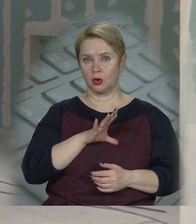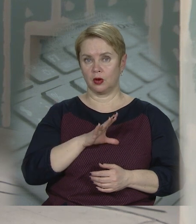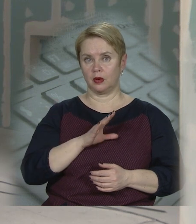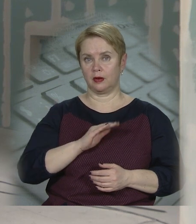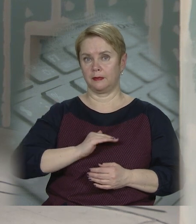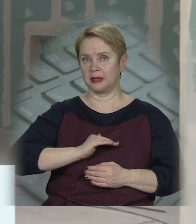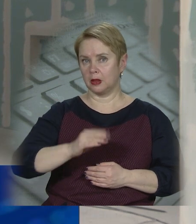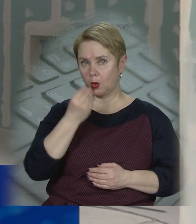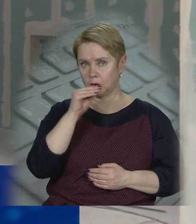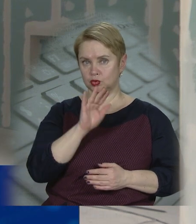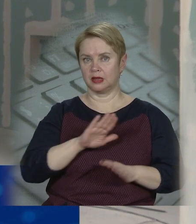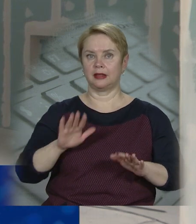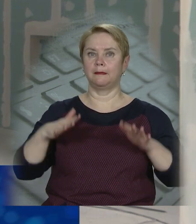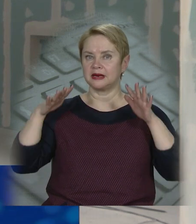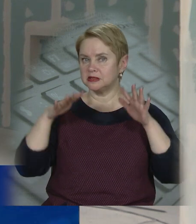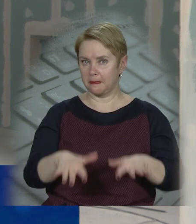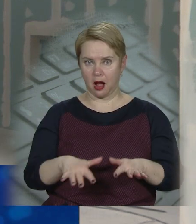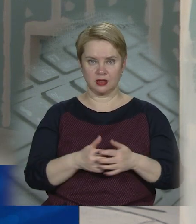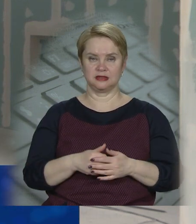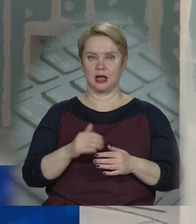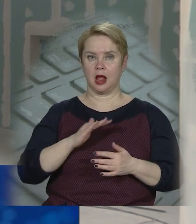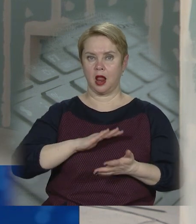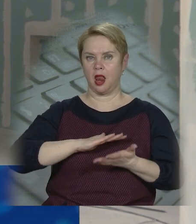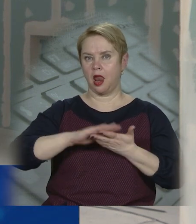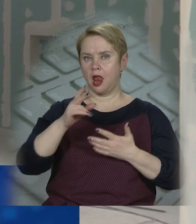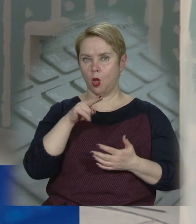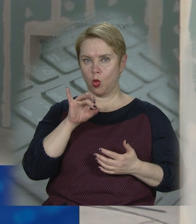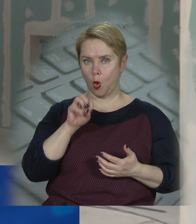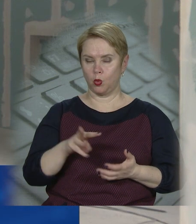підлога краще, бо діти пересипалися через ліноліум.